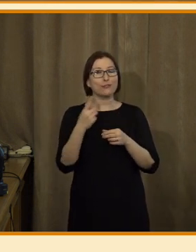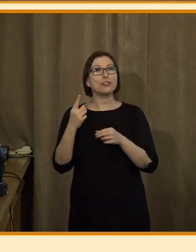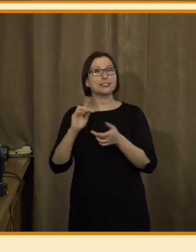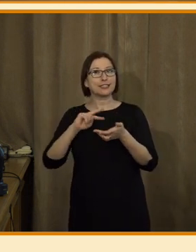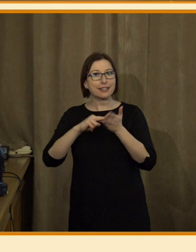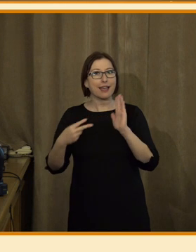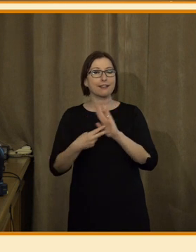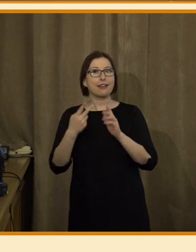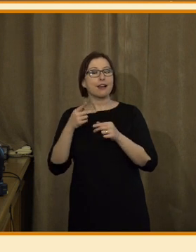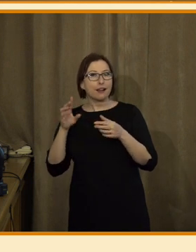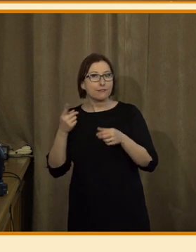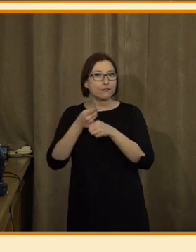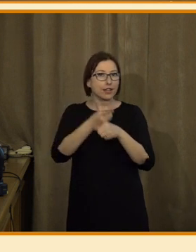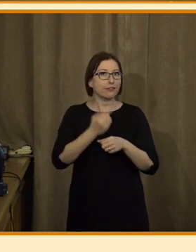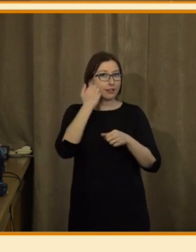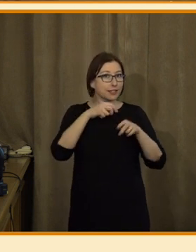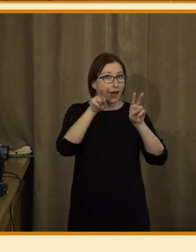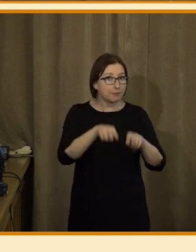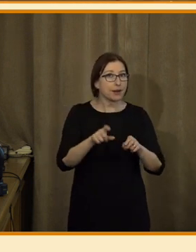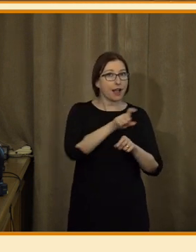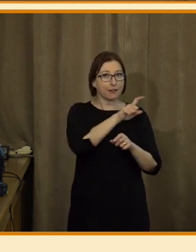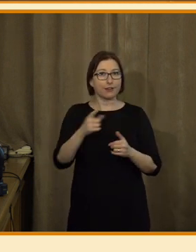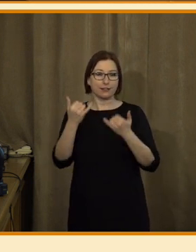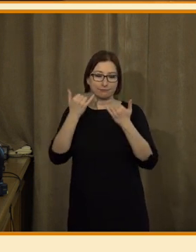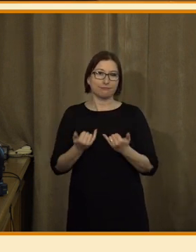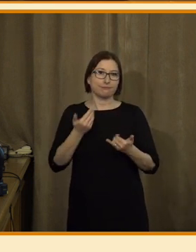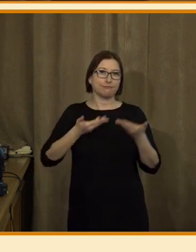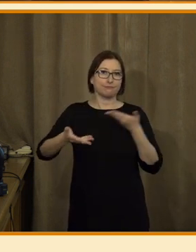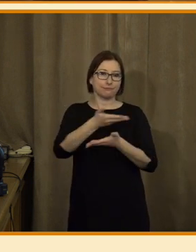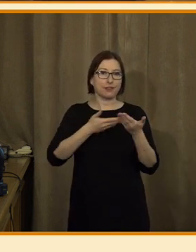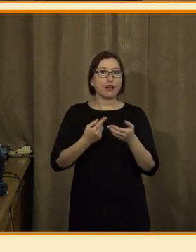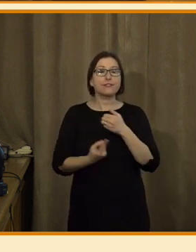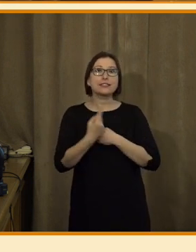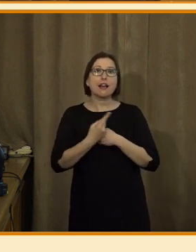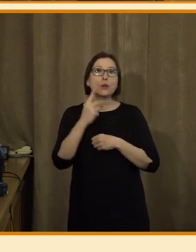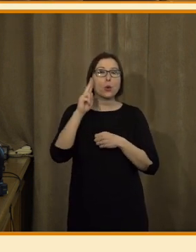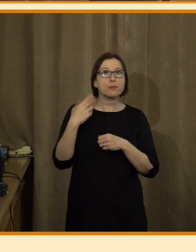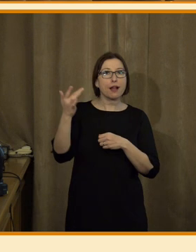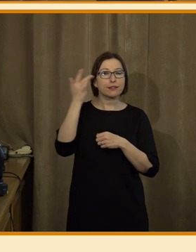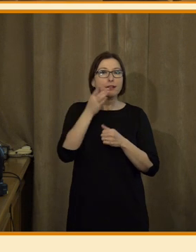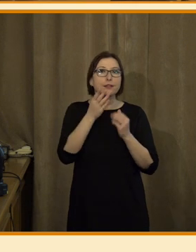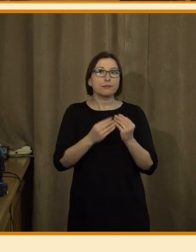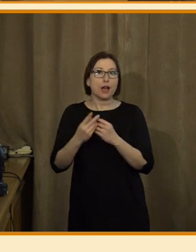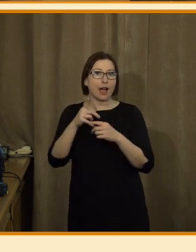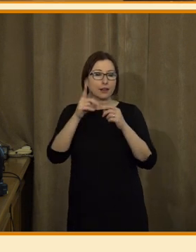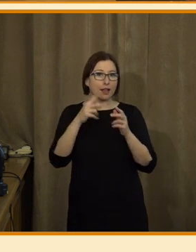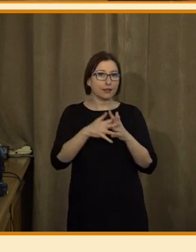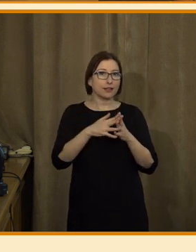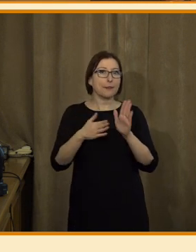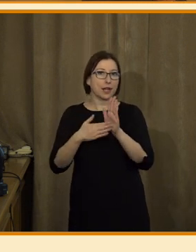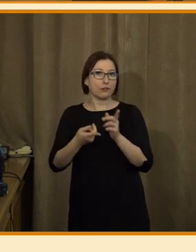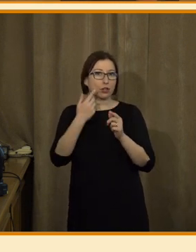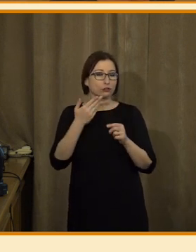technologií na lidská práva pod názvem Digitální doba s lidskou tváří. O dopadech umělé inteligence tu budou mluvit Radka Marková z